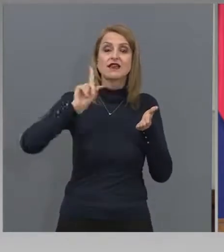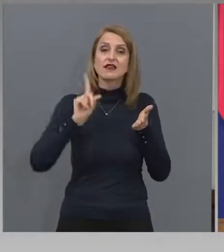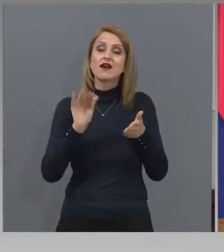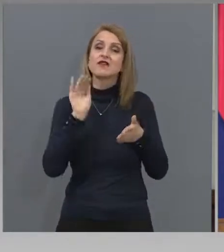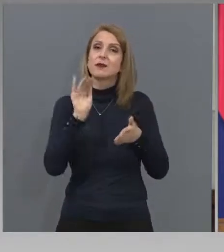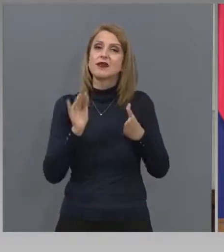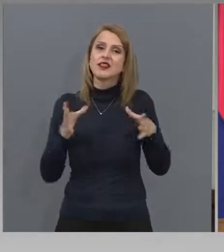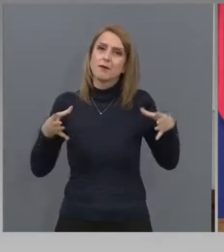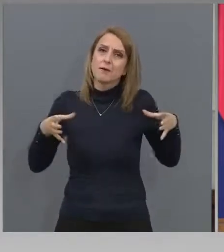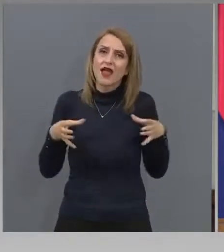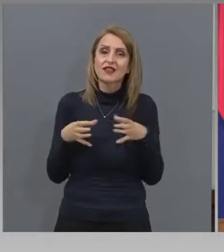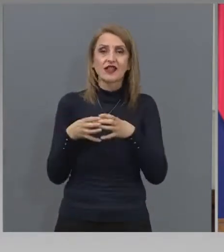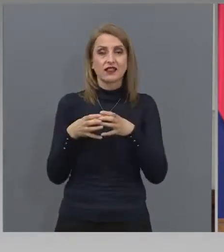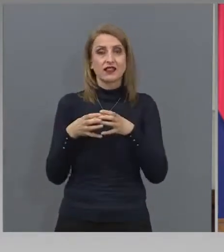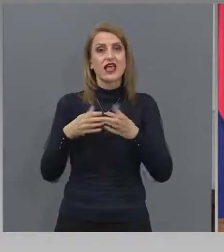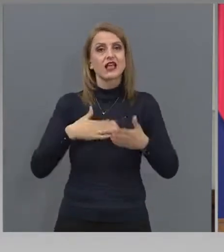Балкани.